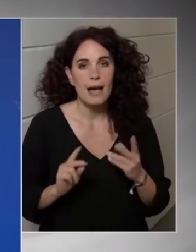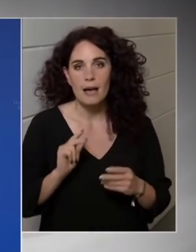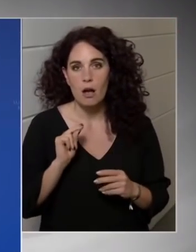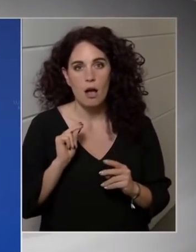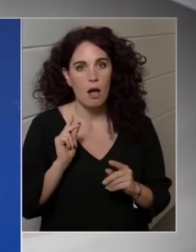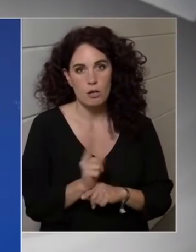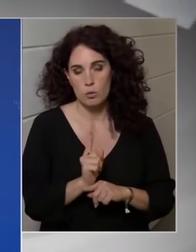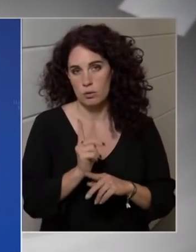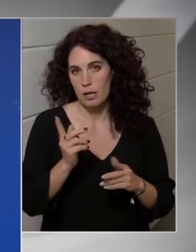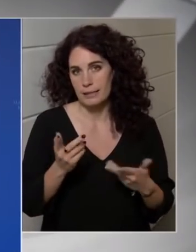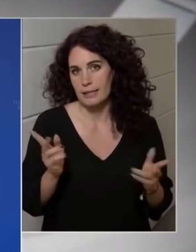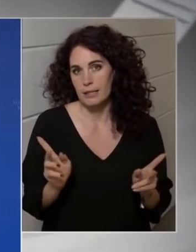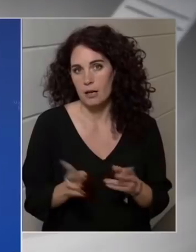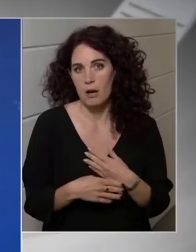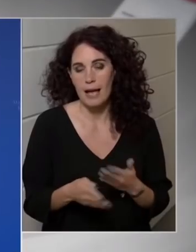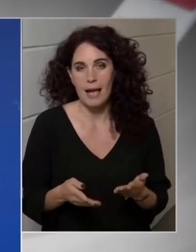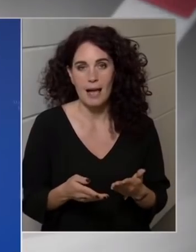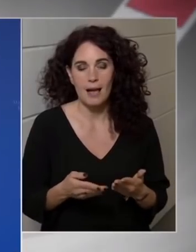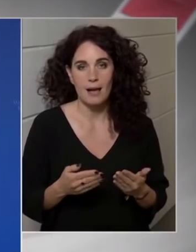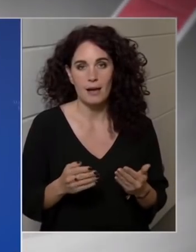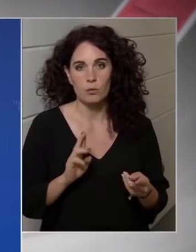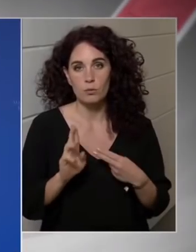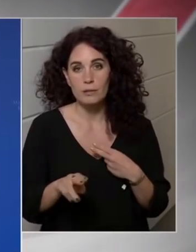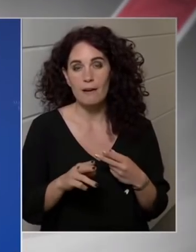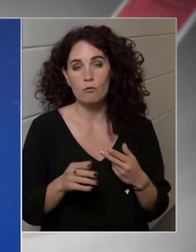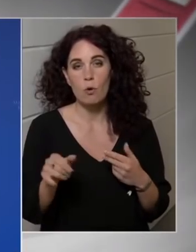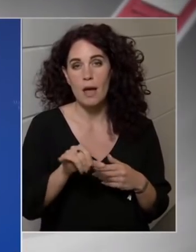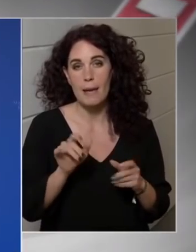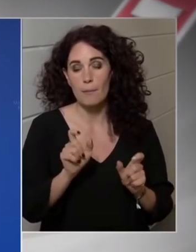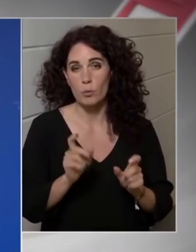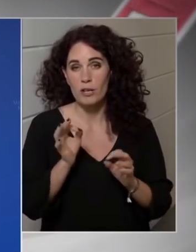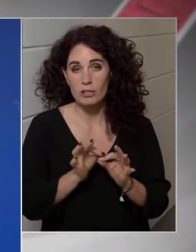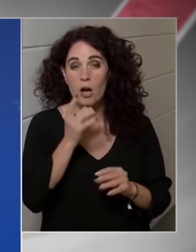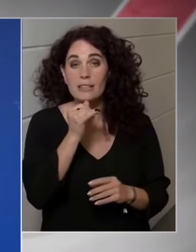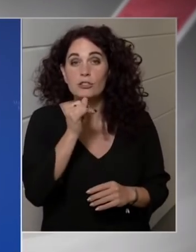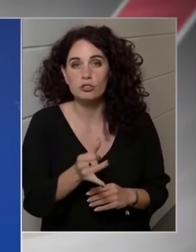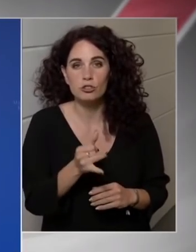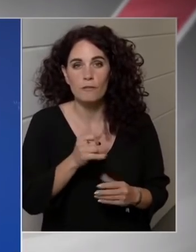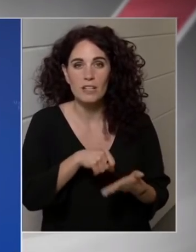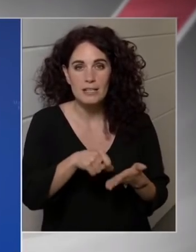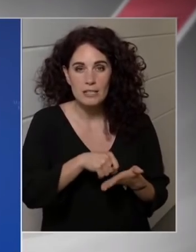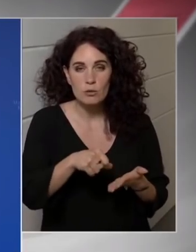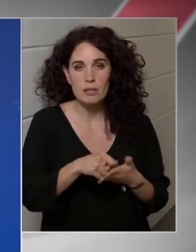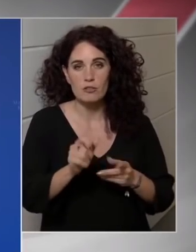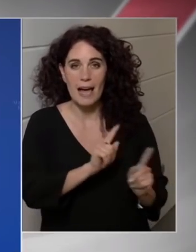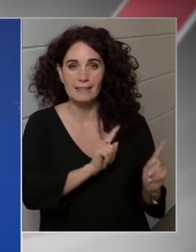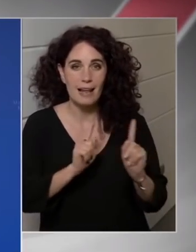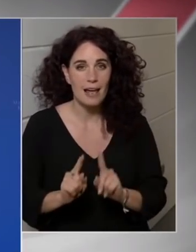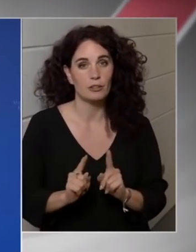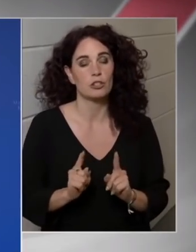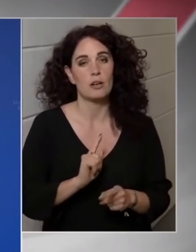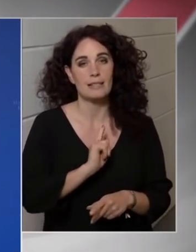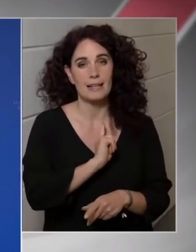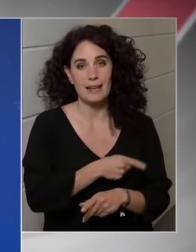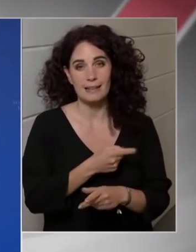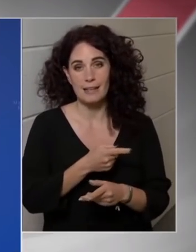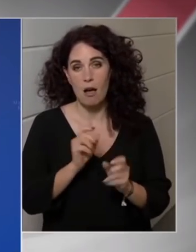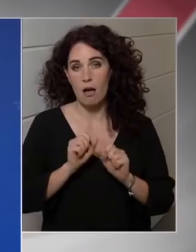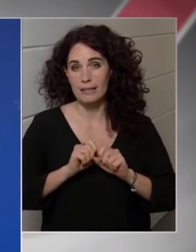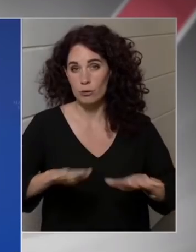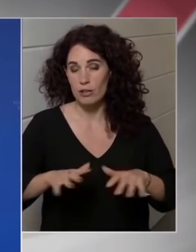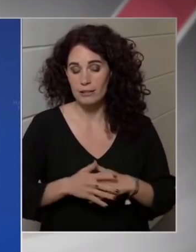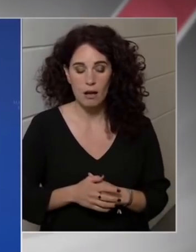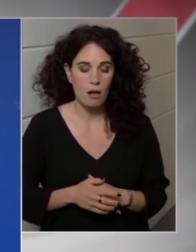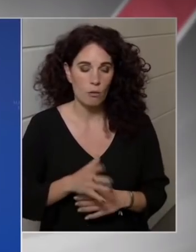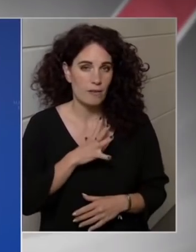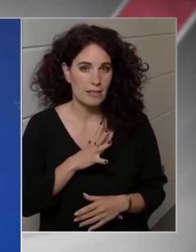akár átmen egy olajembergó esetén. Ha nincs finanszírozása az átállásnak és az energiahatékonyságnak, akkor veszélybe kerül az